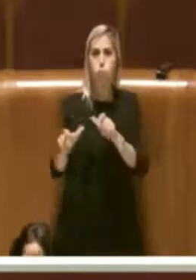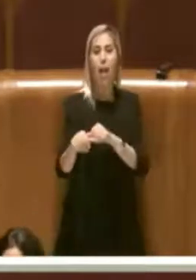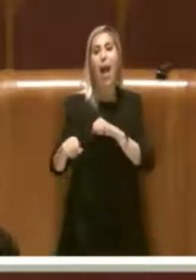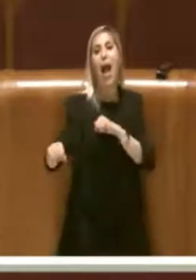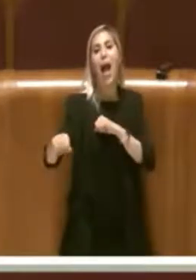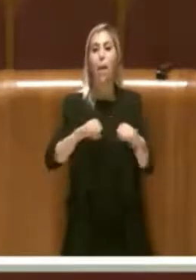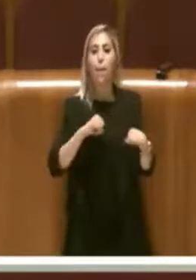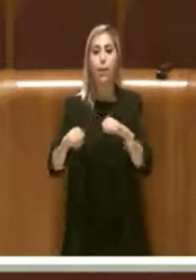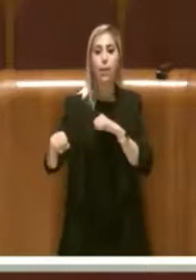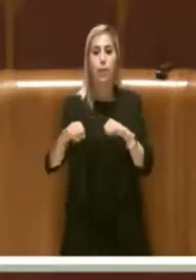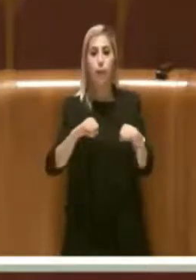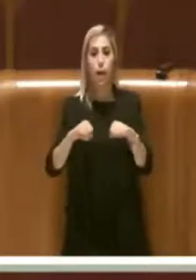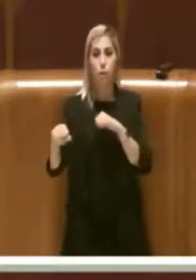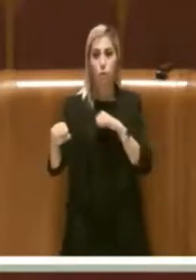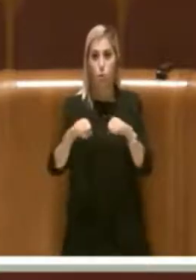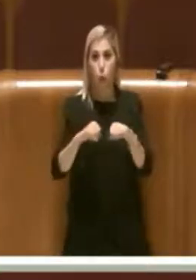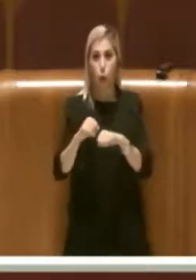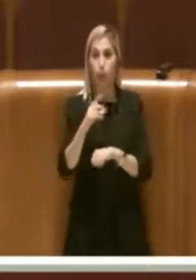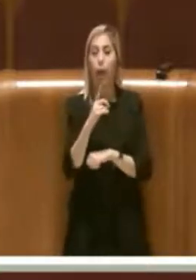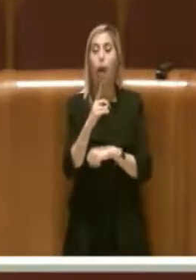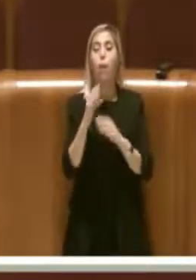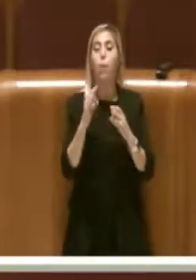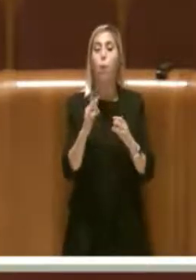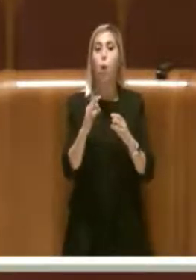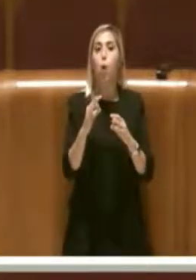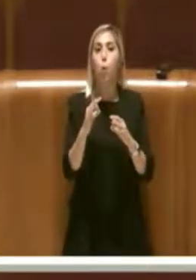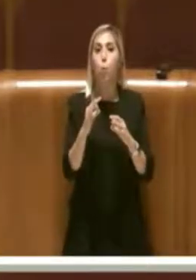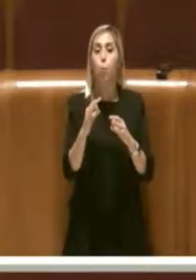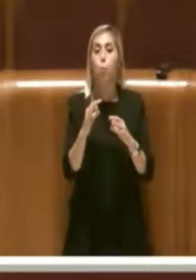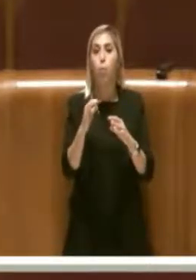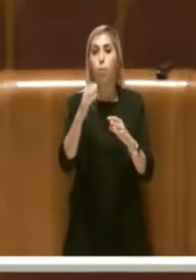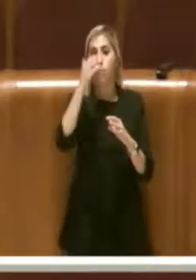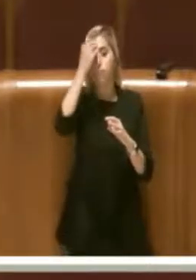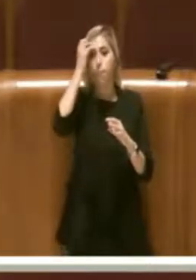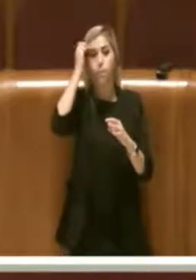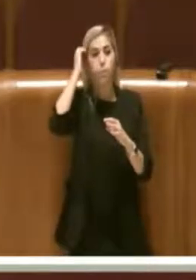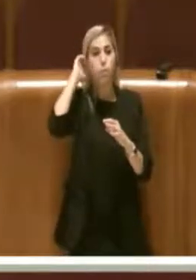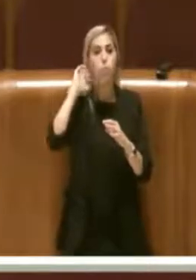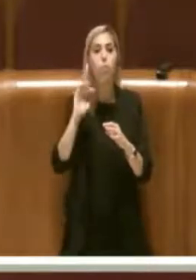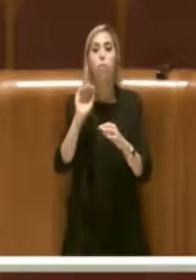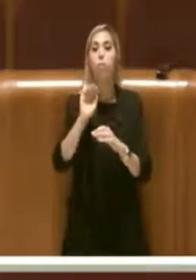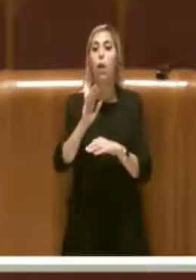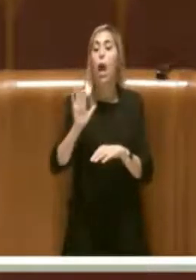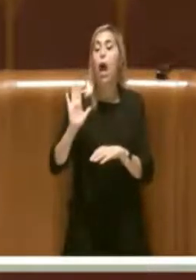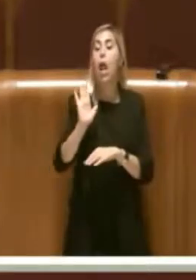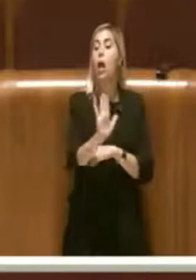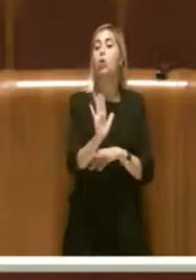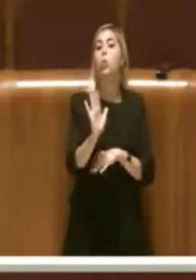'amministrazione segnatamente alle sue